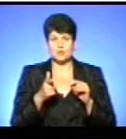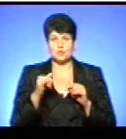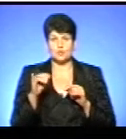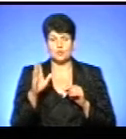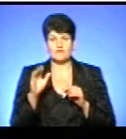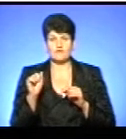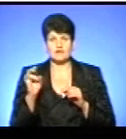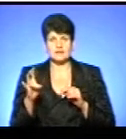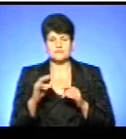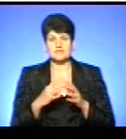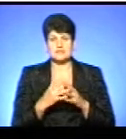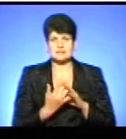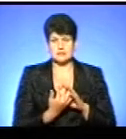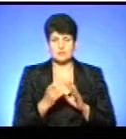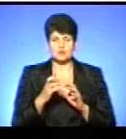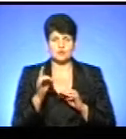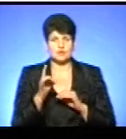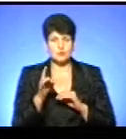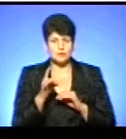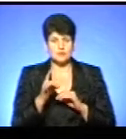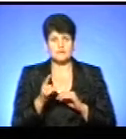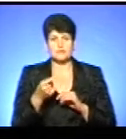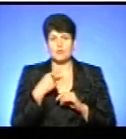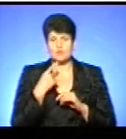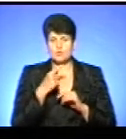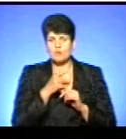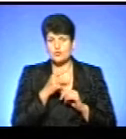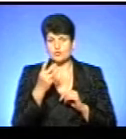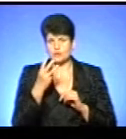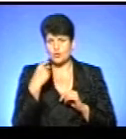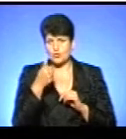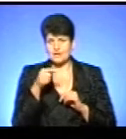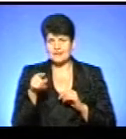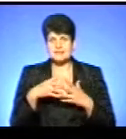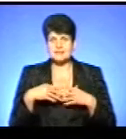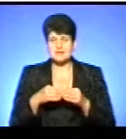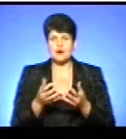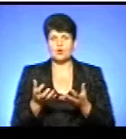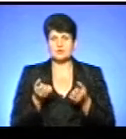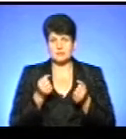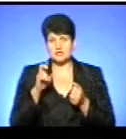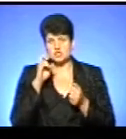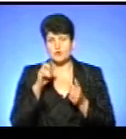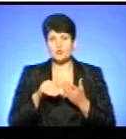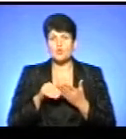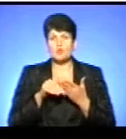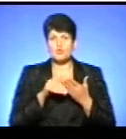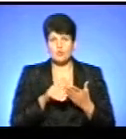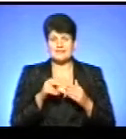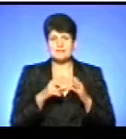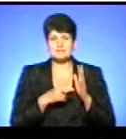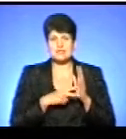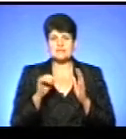Костільники Бучацького району. За словами Христини Гуйван, протягом трьох років її сім'я отримувала державну допомогу. 17